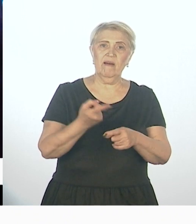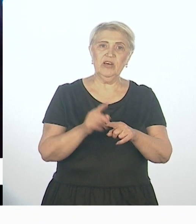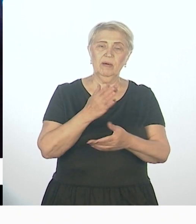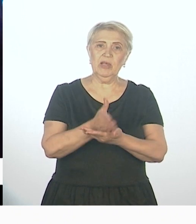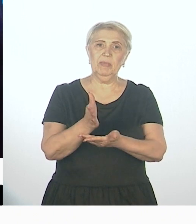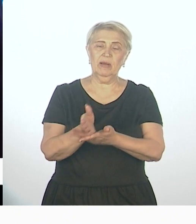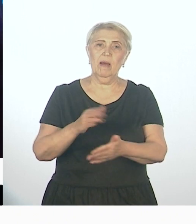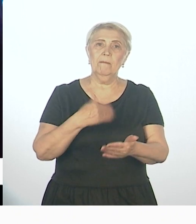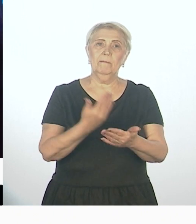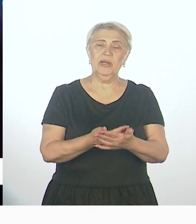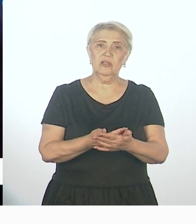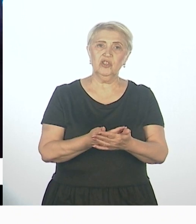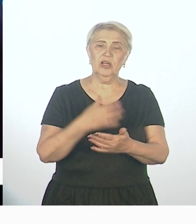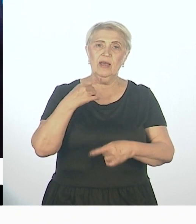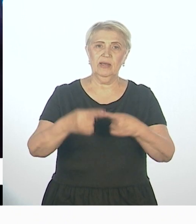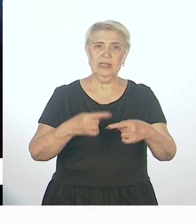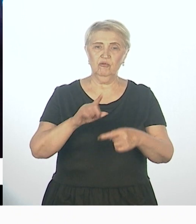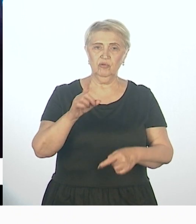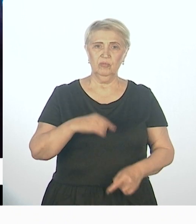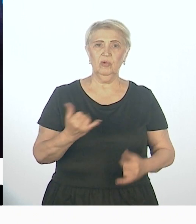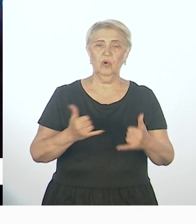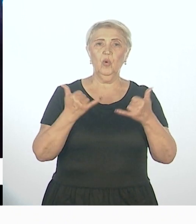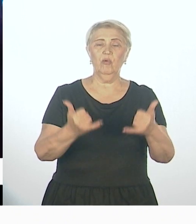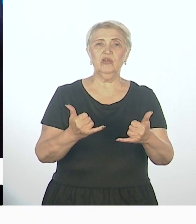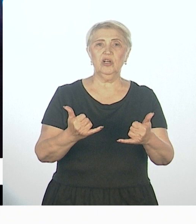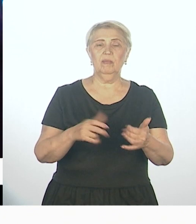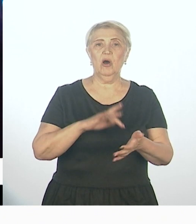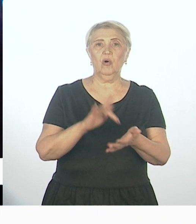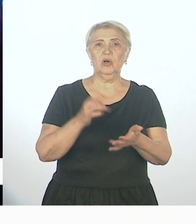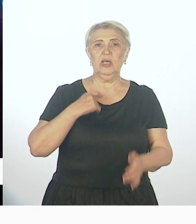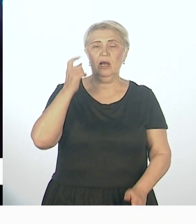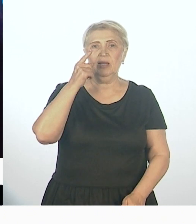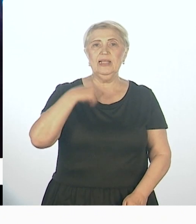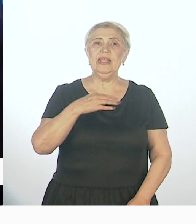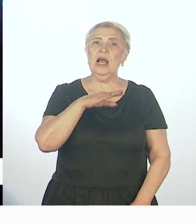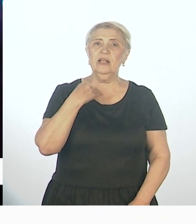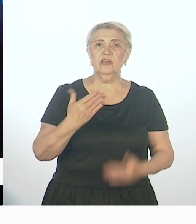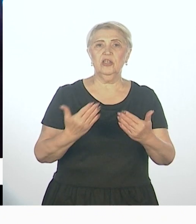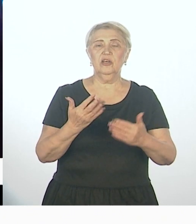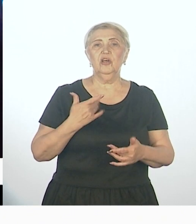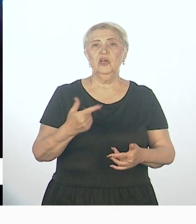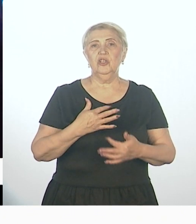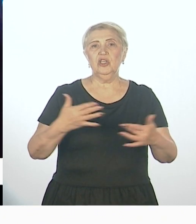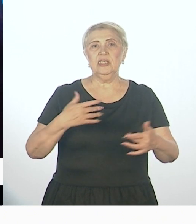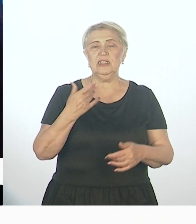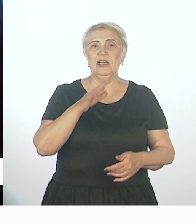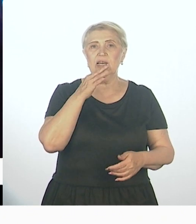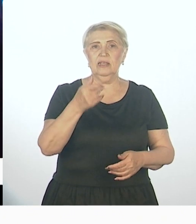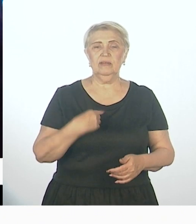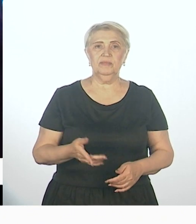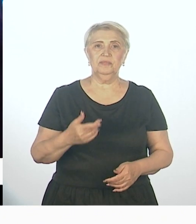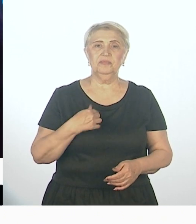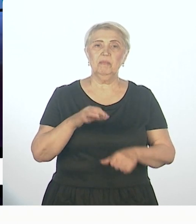предложили в резолюцию следующую, что, уважаемый город Хабаровска, не хотите ли вы через несколько лет провести всероссийские